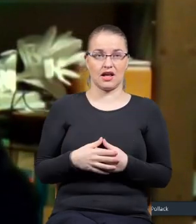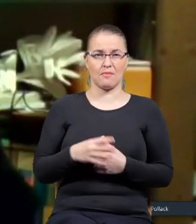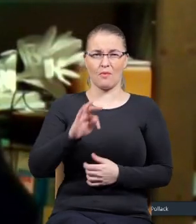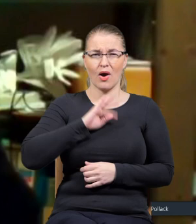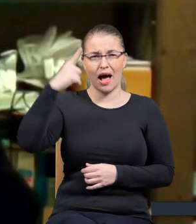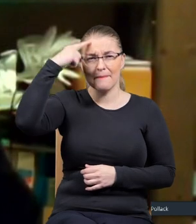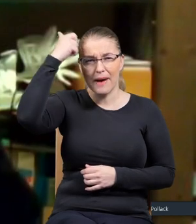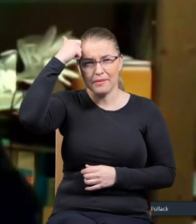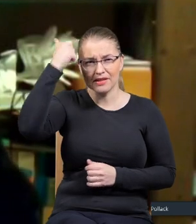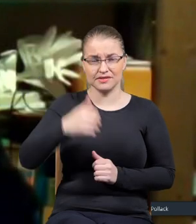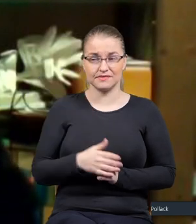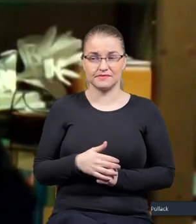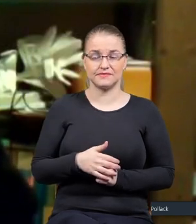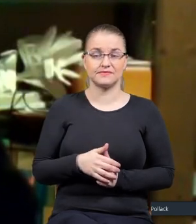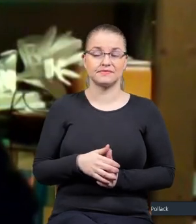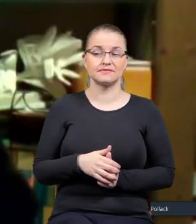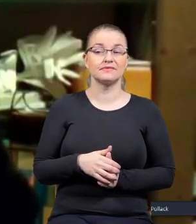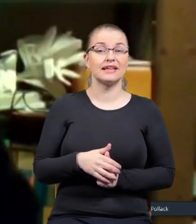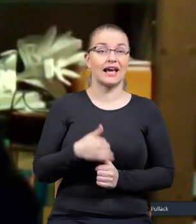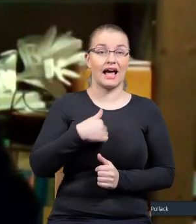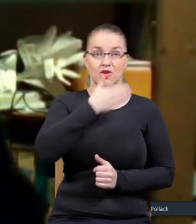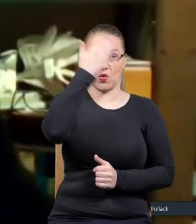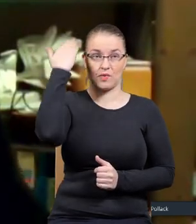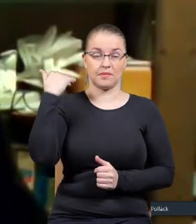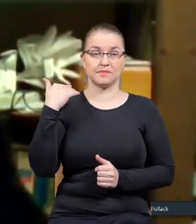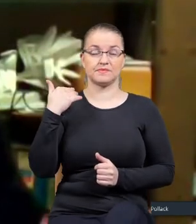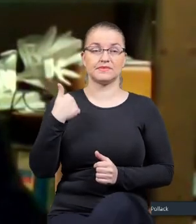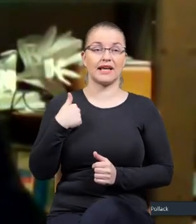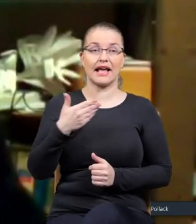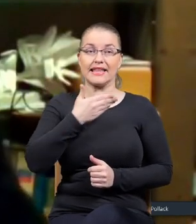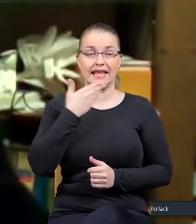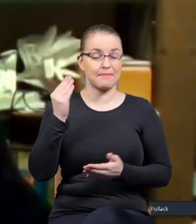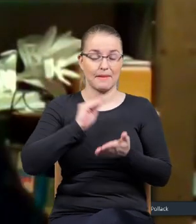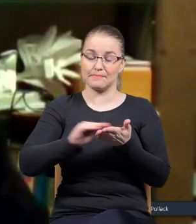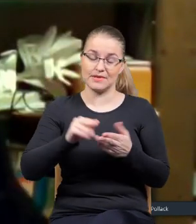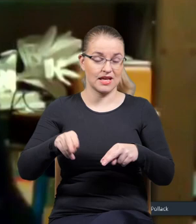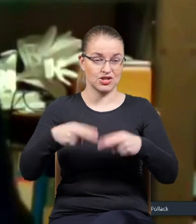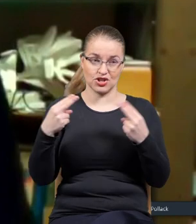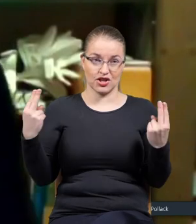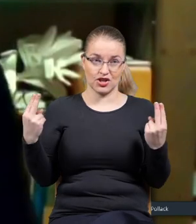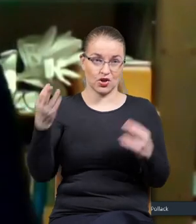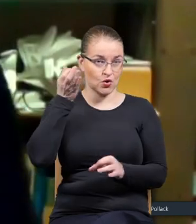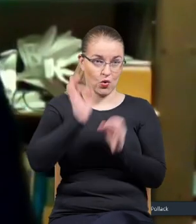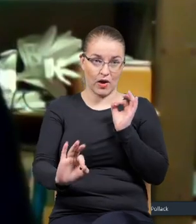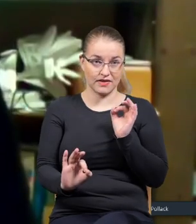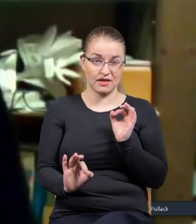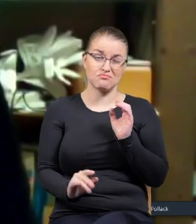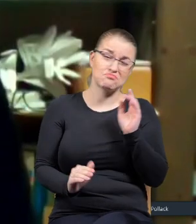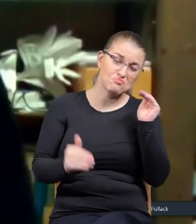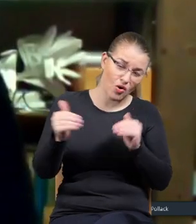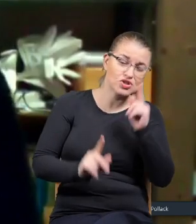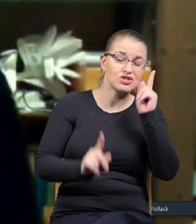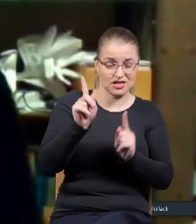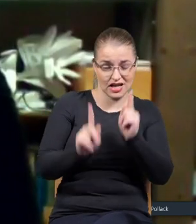pamięcią nie potrafię. Ja nie prowadzę jakiegoś dziennik taki od czasu do czasu